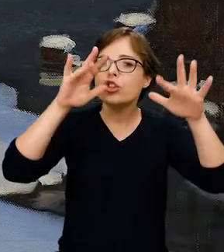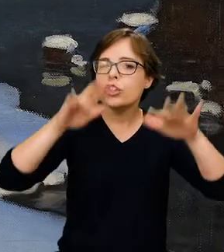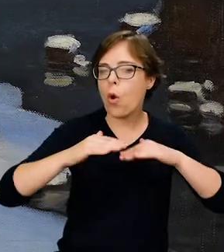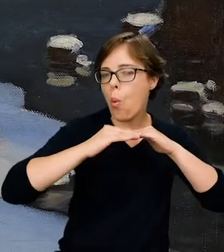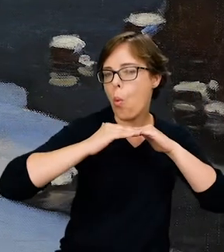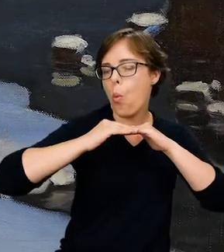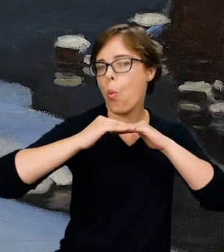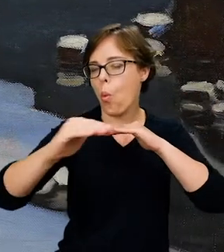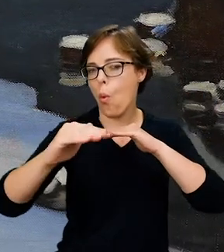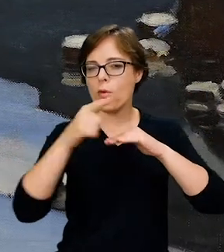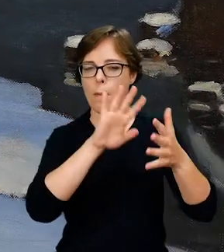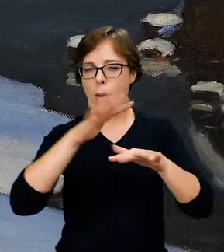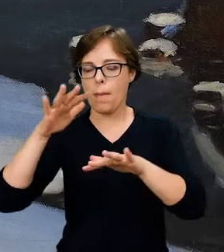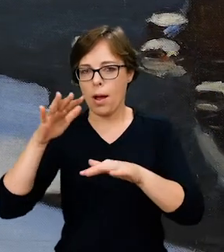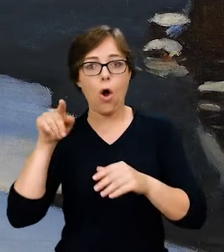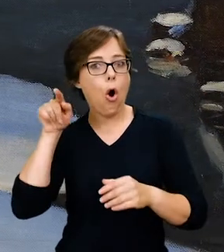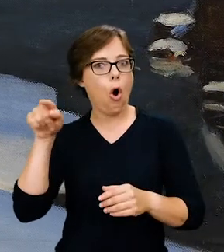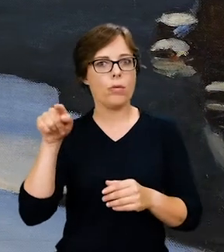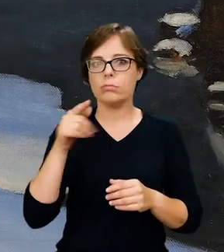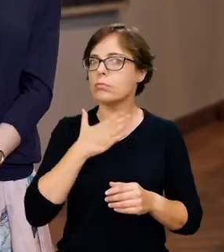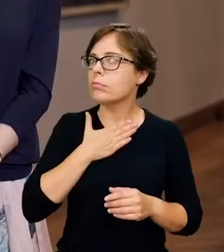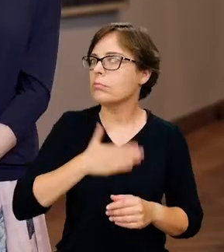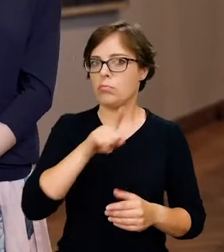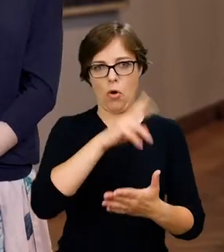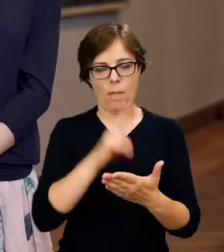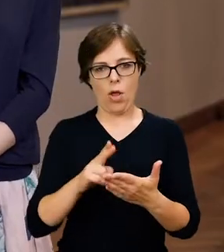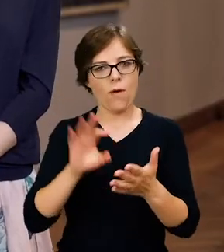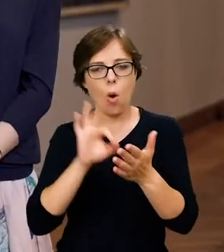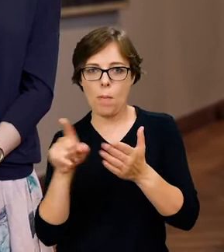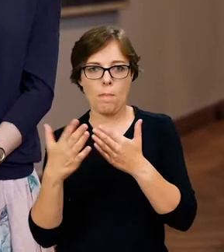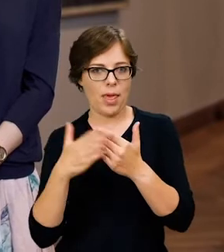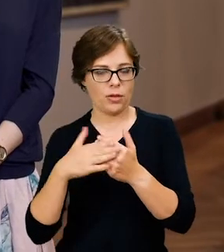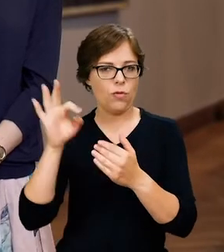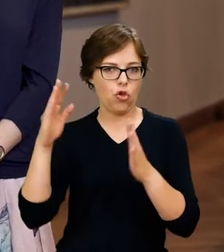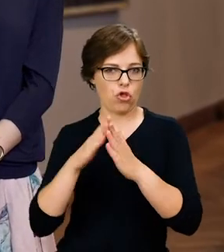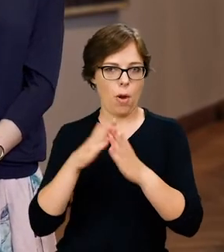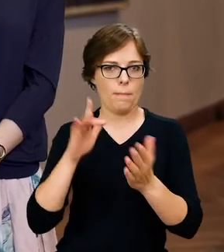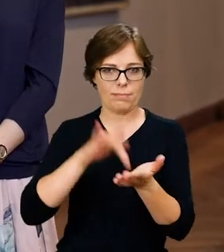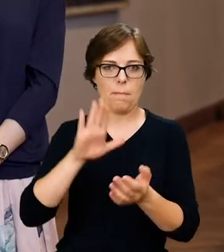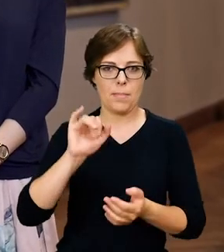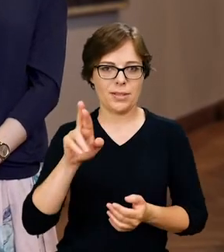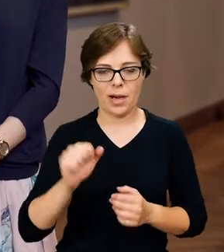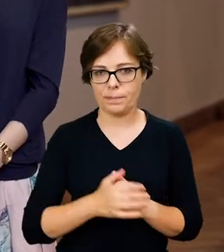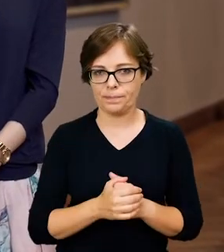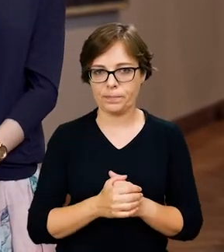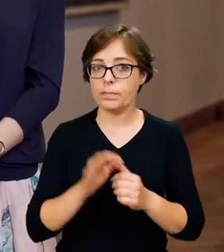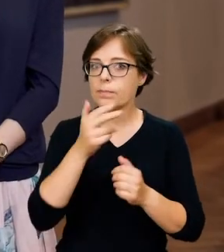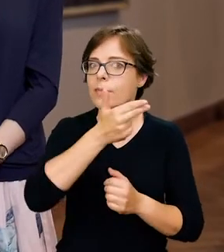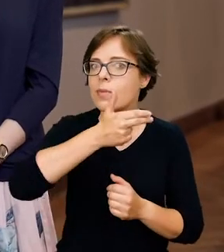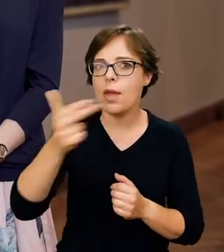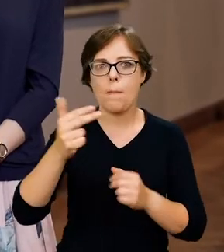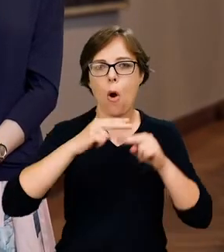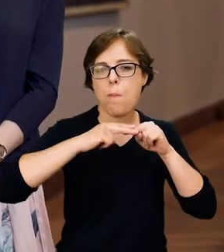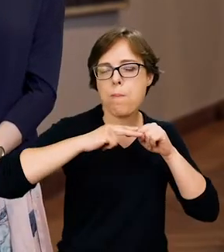równiny, którą z takim upodobaniem malował w okolicach Bystrej. Motyw ośnieżonych